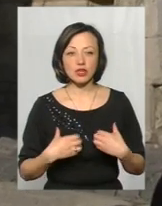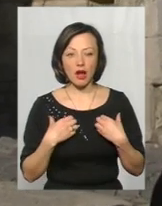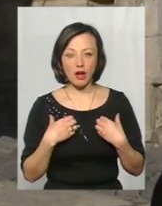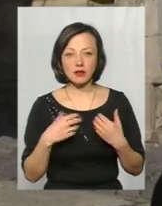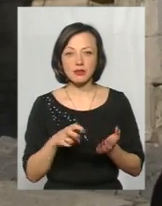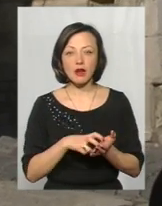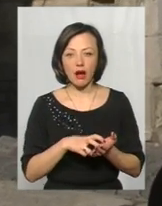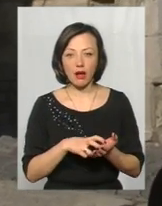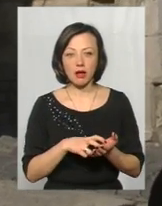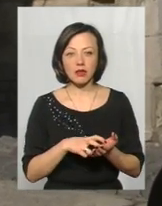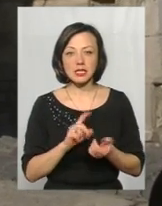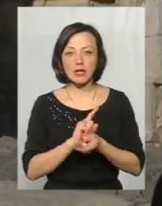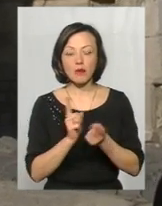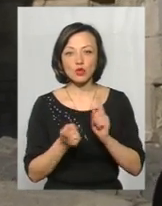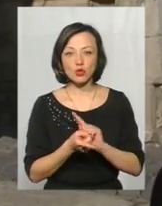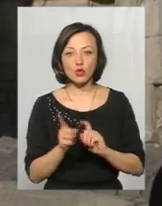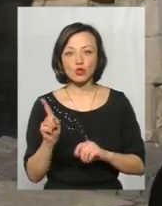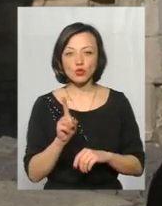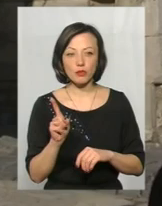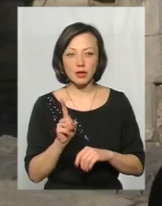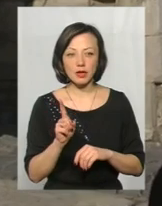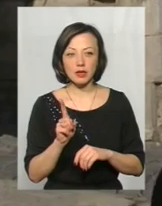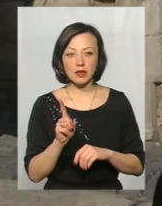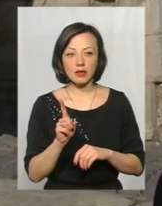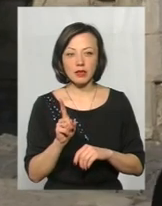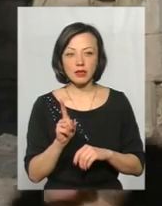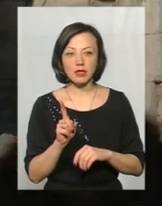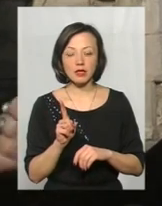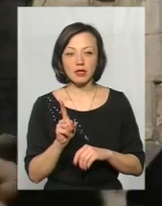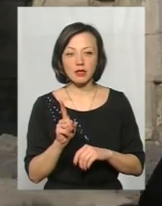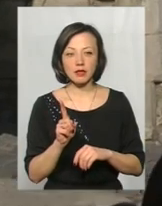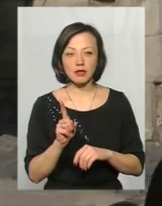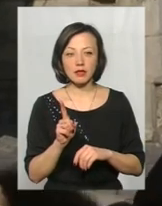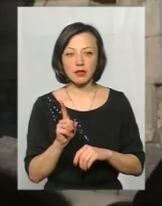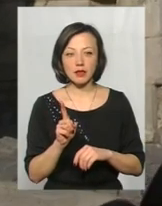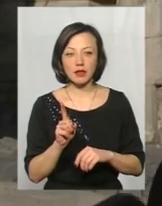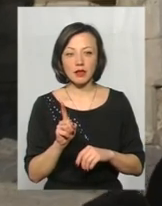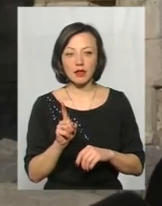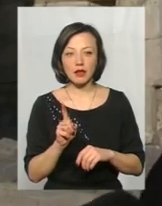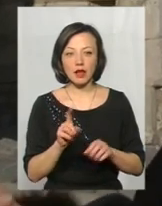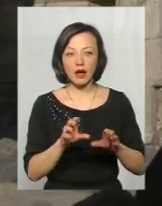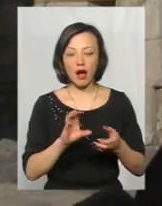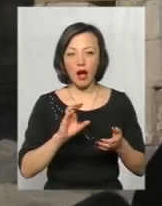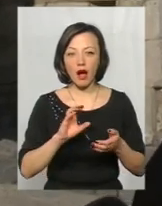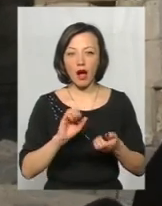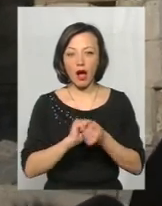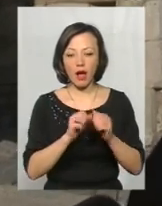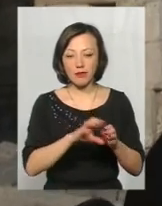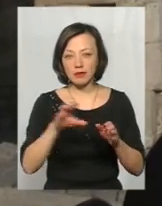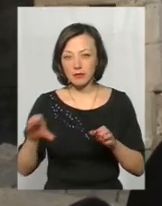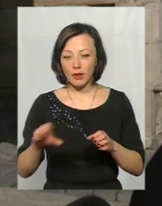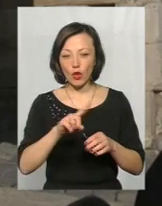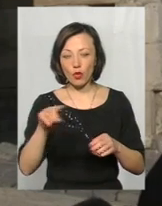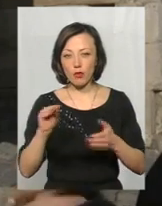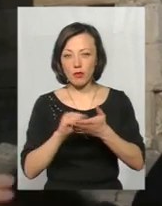страх. Тому, замість того, щоб знімати камінь за камнем, нумерувати його і відкладати в сторону, як має